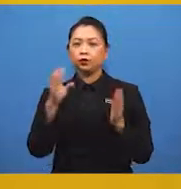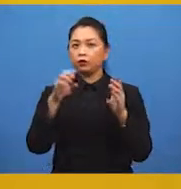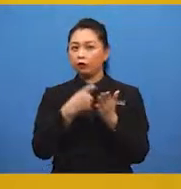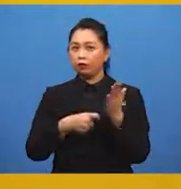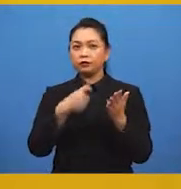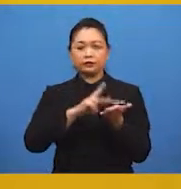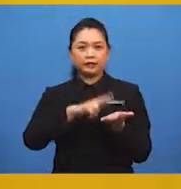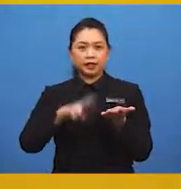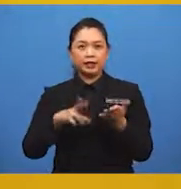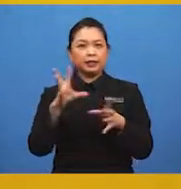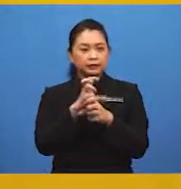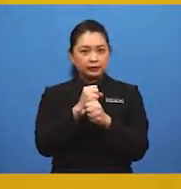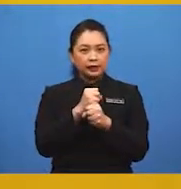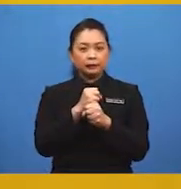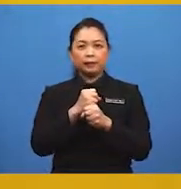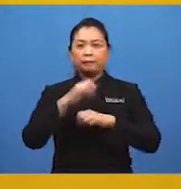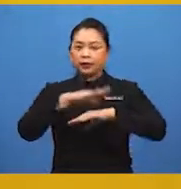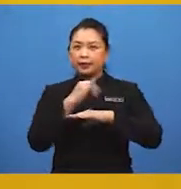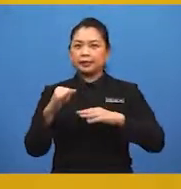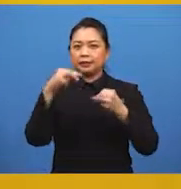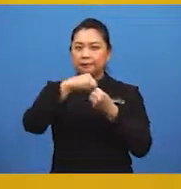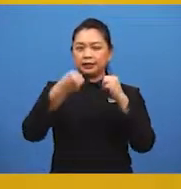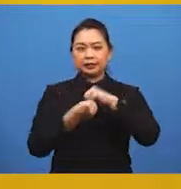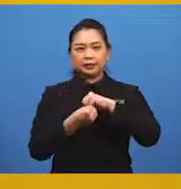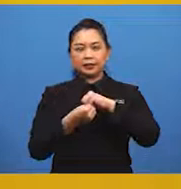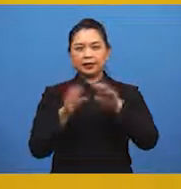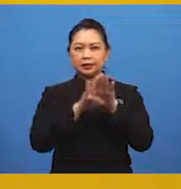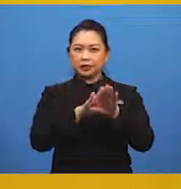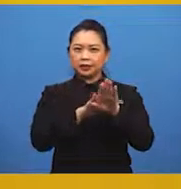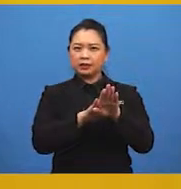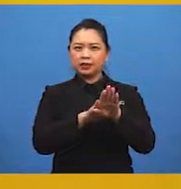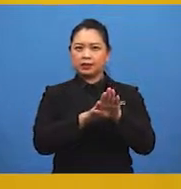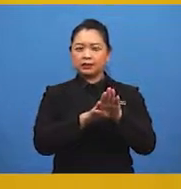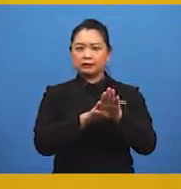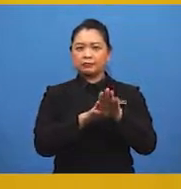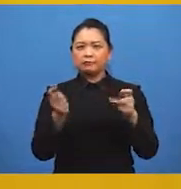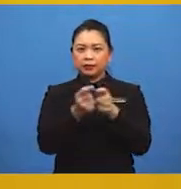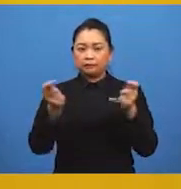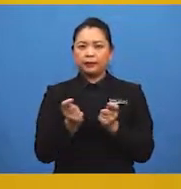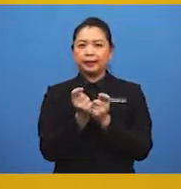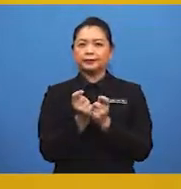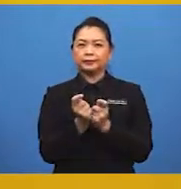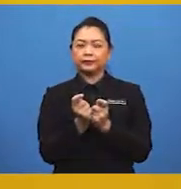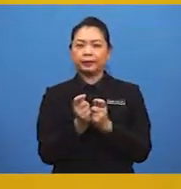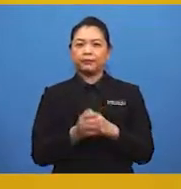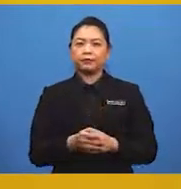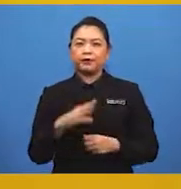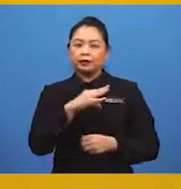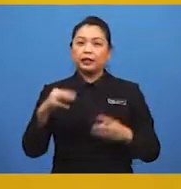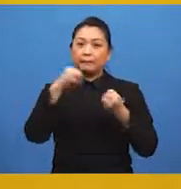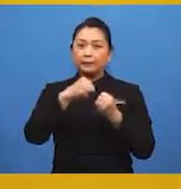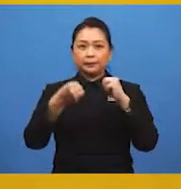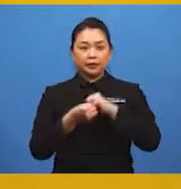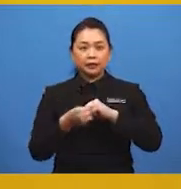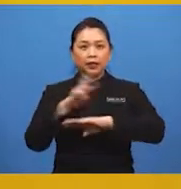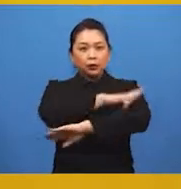kos rendah dapat mengatasi masalah kesesakan pertempatan dan